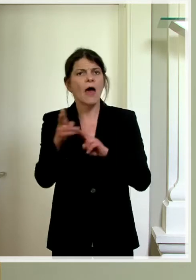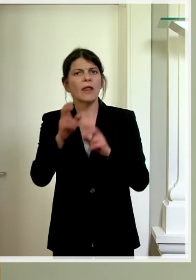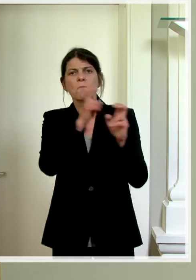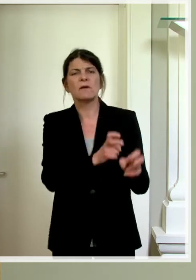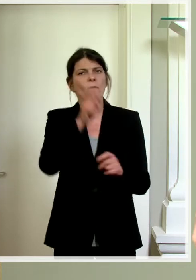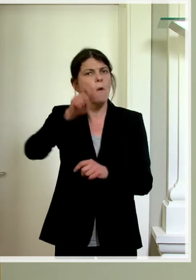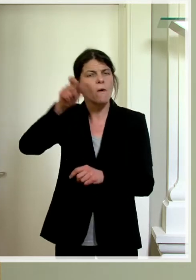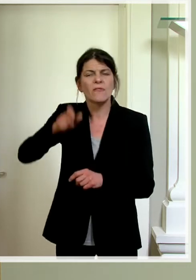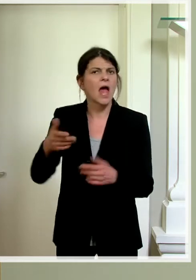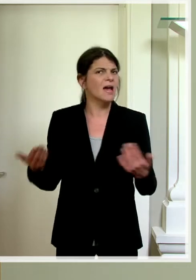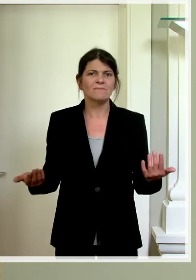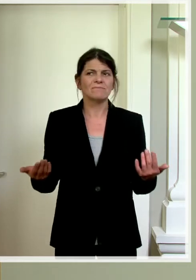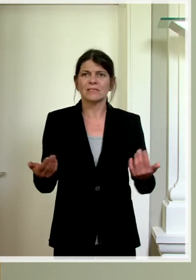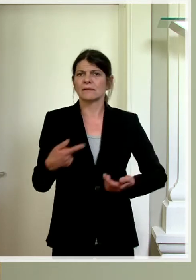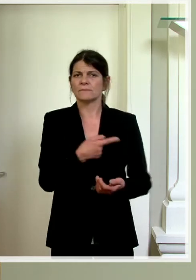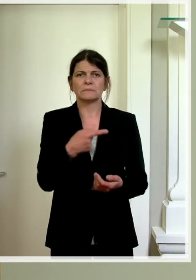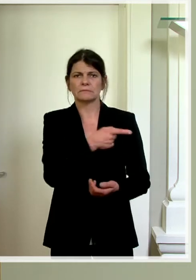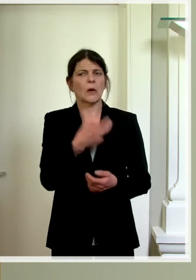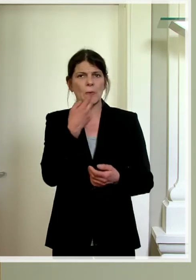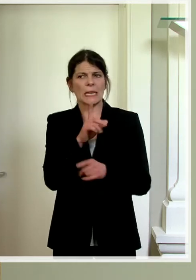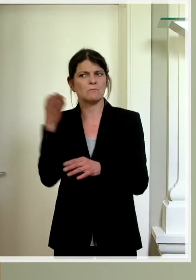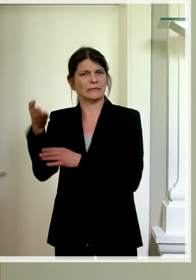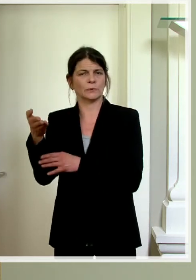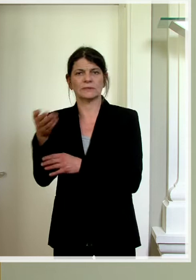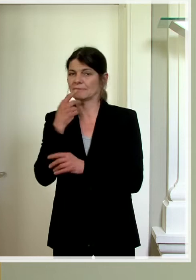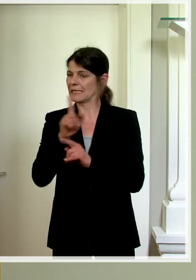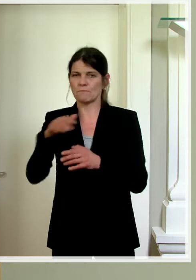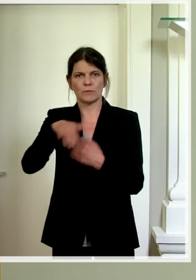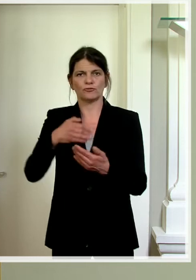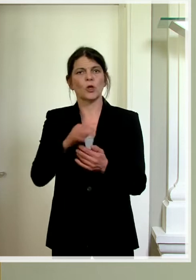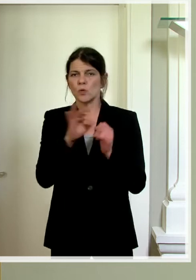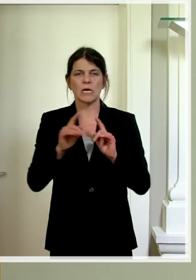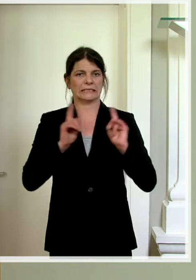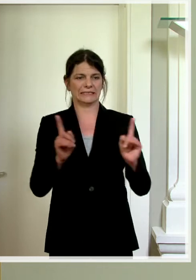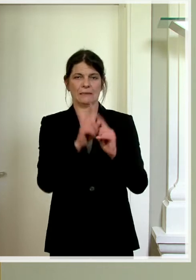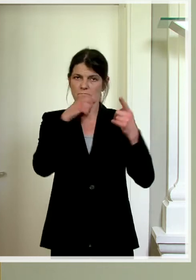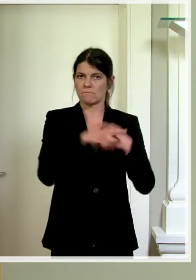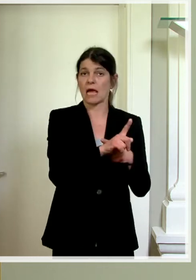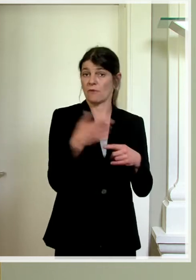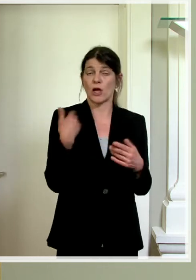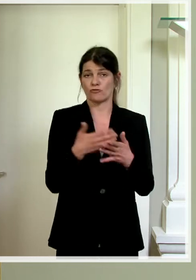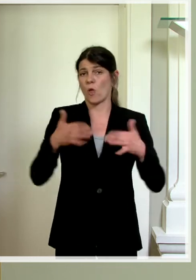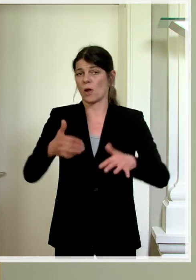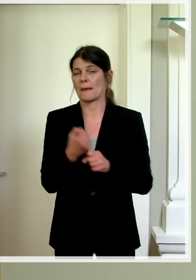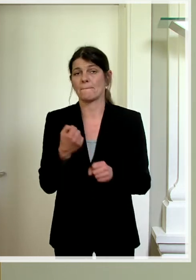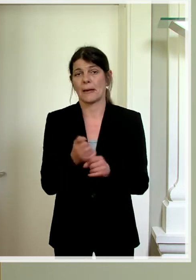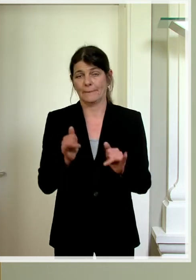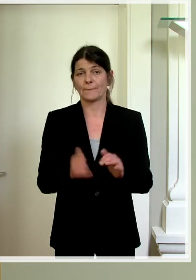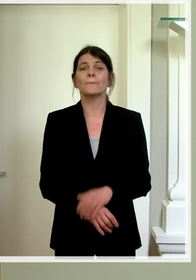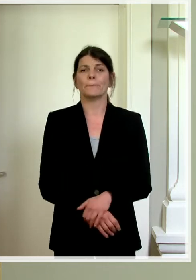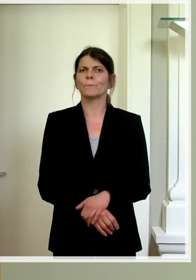Bewohnern, die sie eigentlich nicht besuchen wollen. Also wir haben dort eine Lockerung vorgenommen und